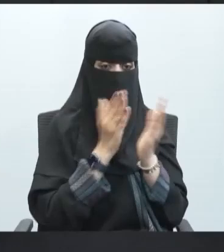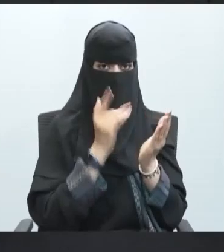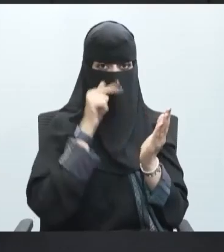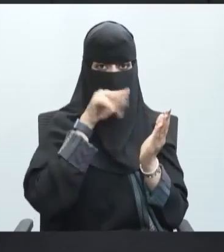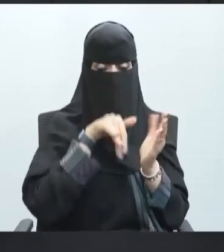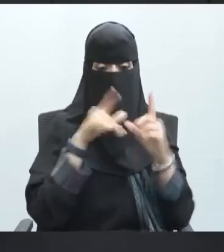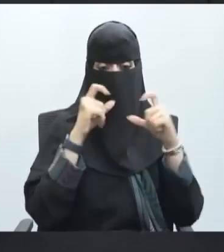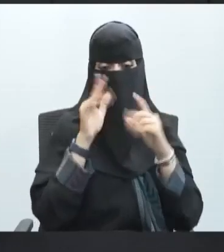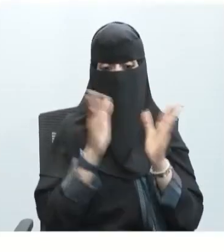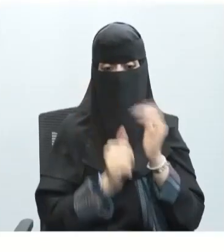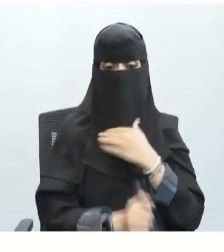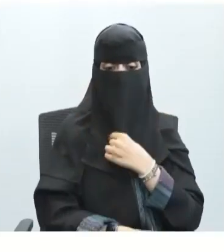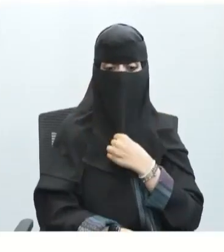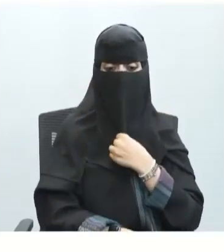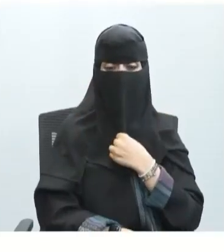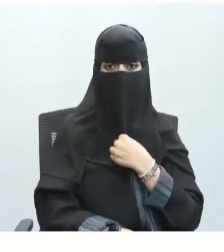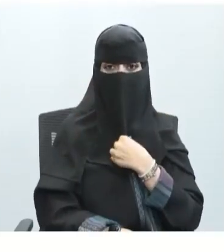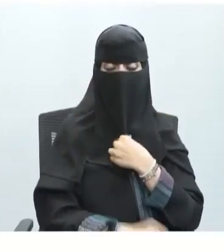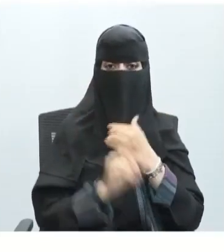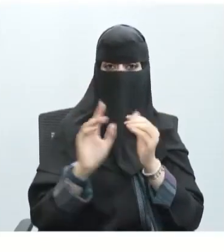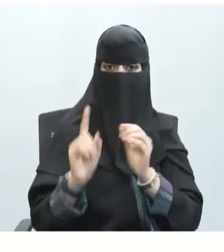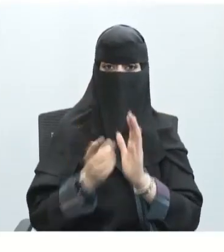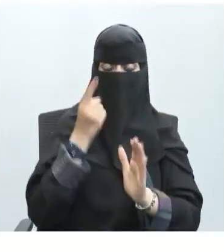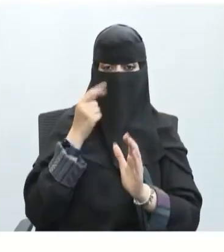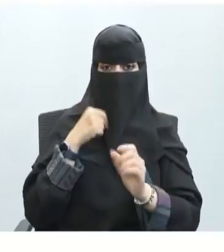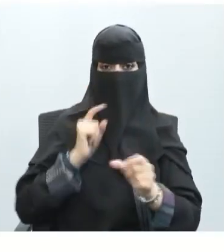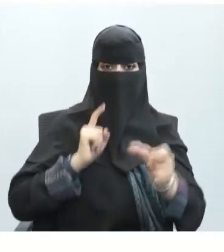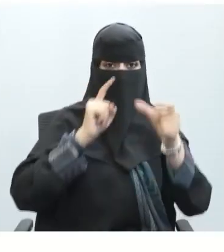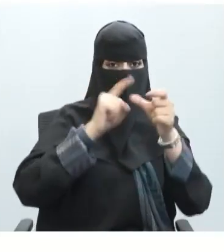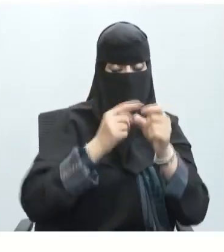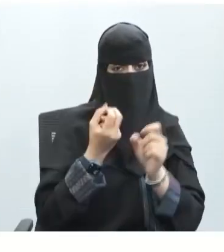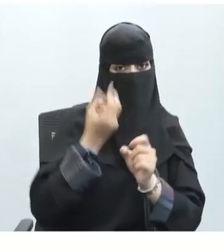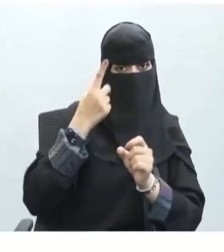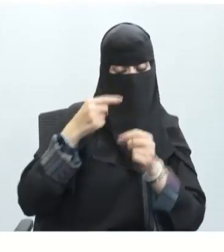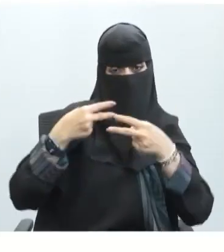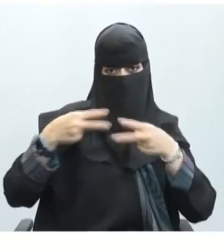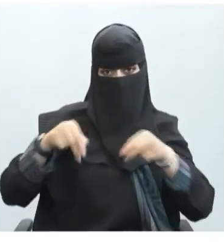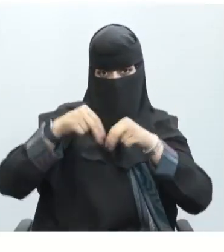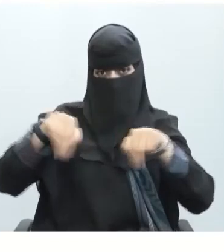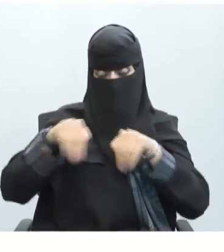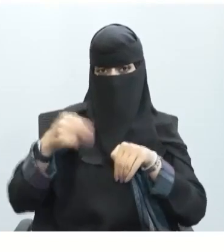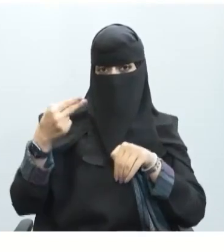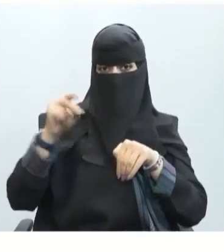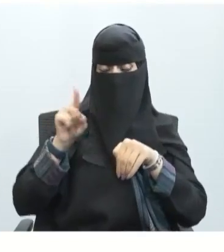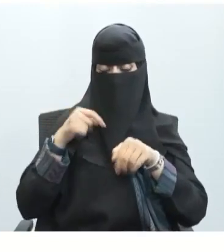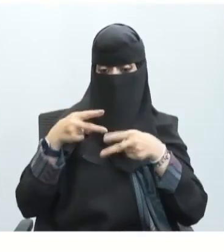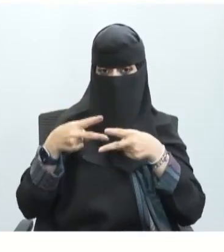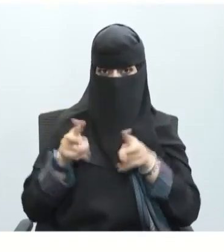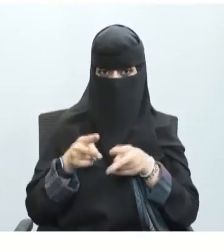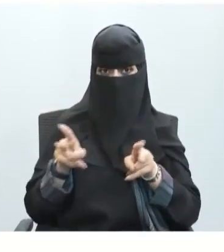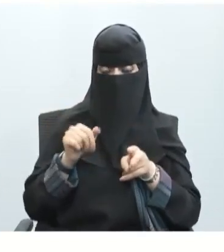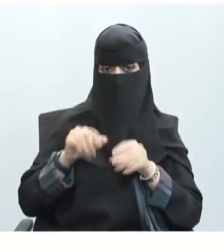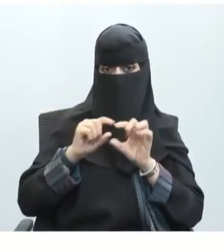الصورة إذن عندما يصل منبه إلى عتبة التنبيه تفتح قنوات في الغشاء البلازمي هذه